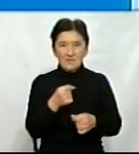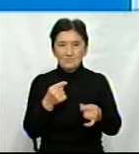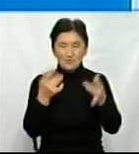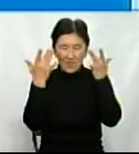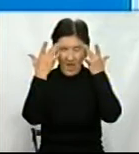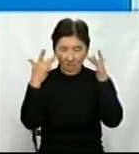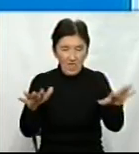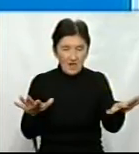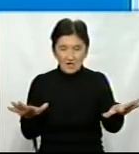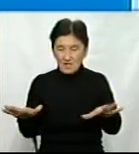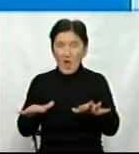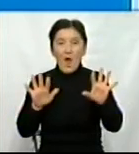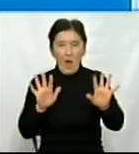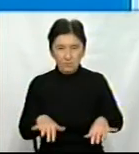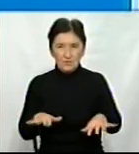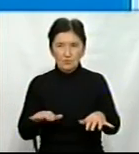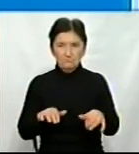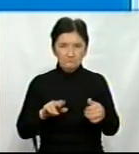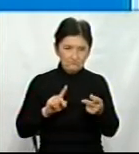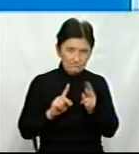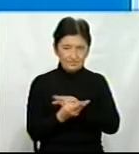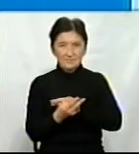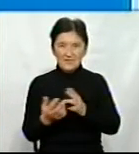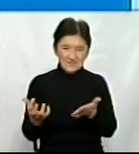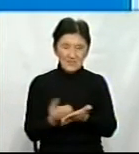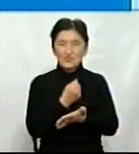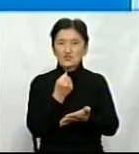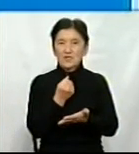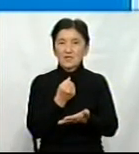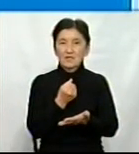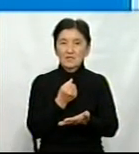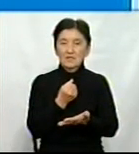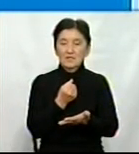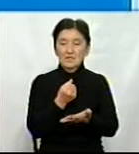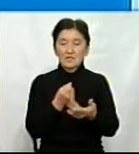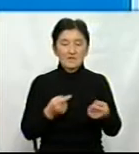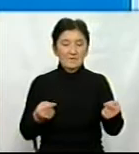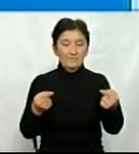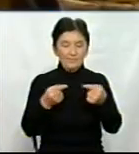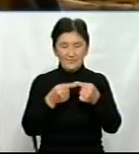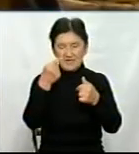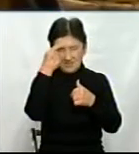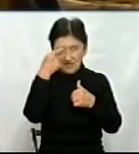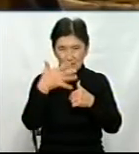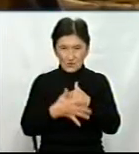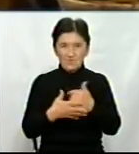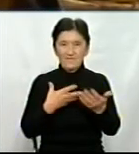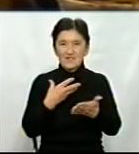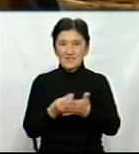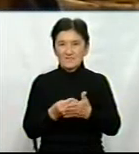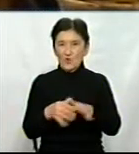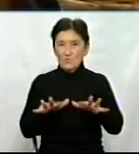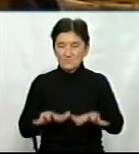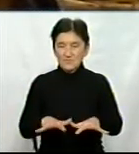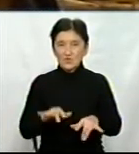потім переформатувалися трошки. І знайшли, точніше, краще зрозуміли свою нішу. І